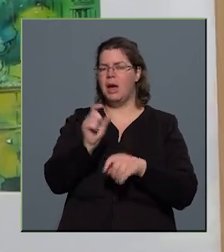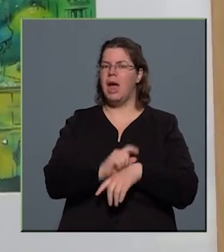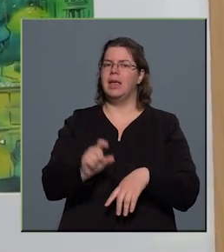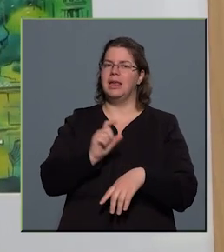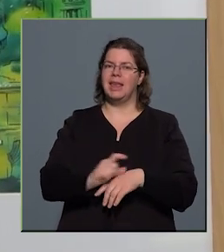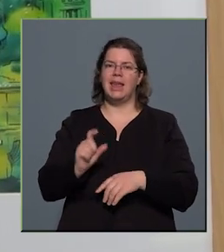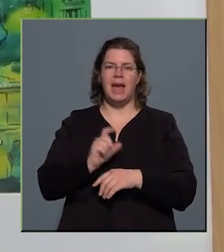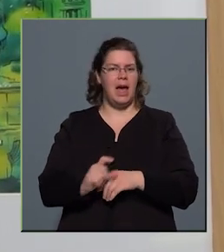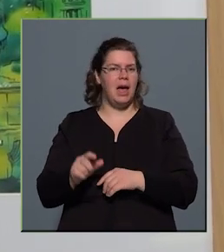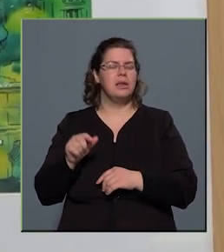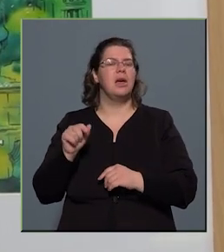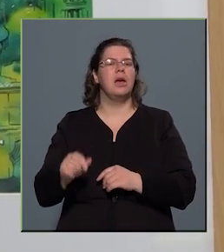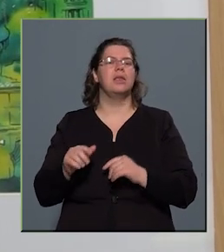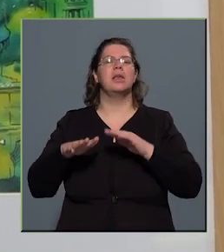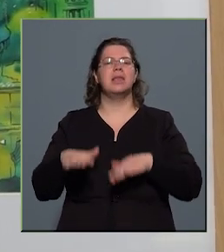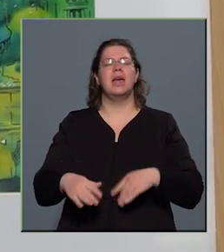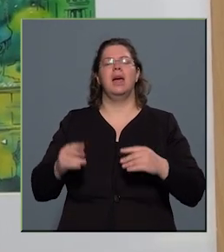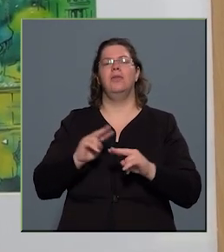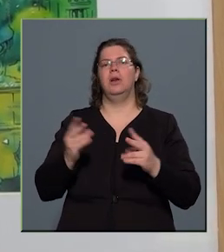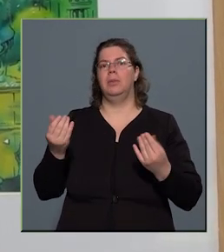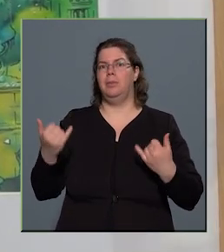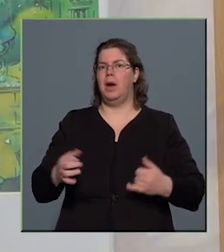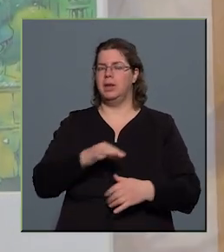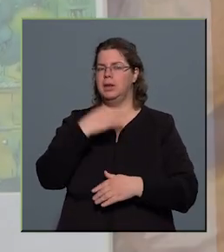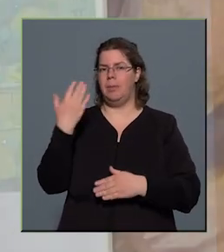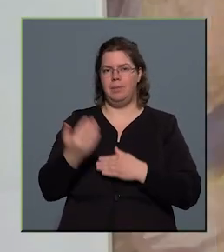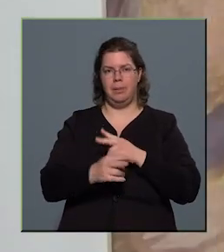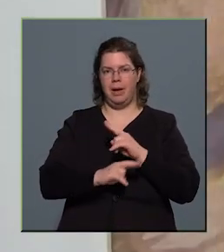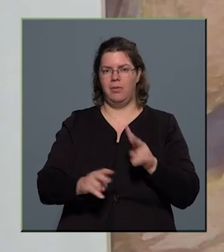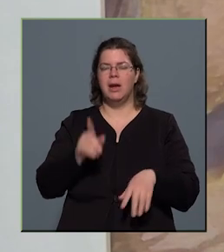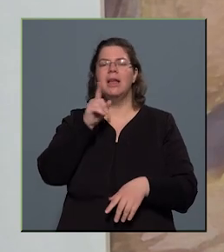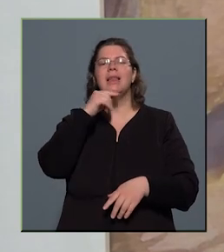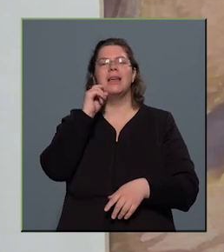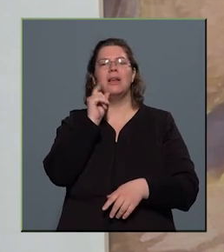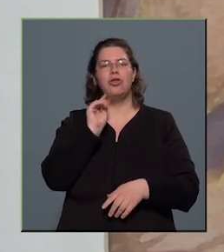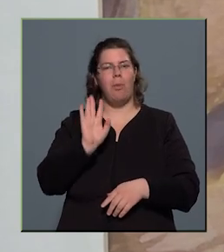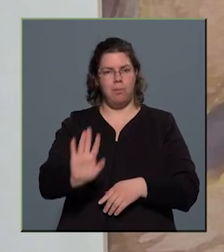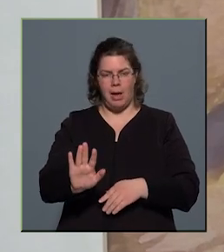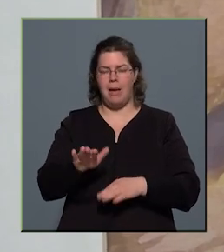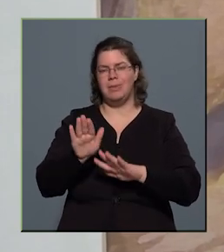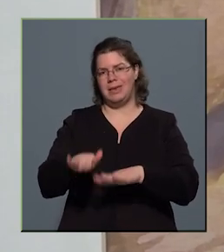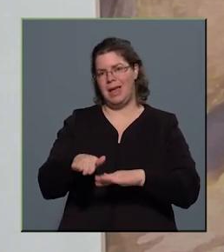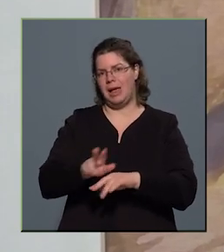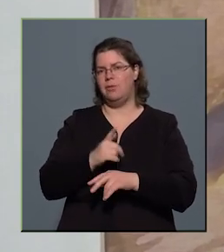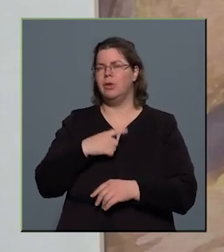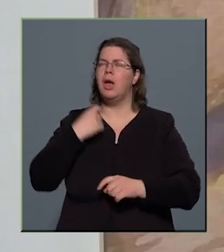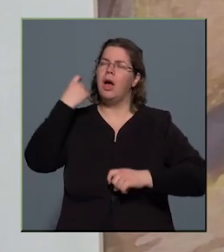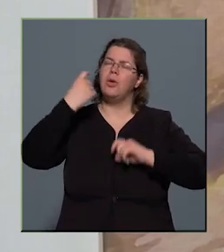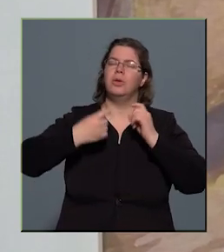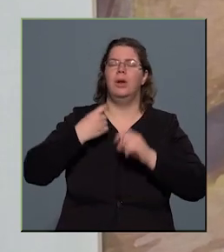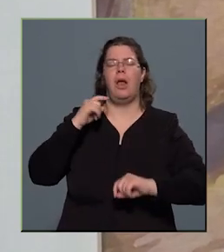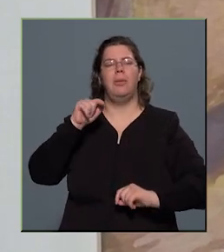az a szék van, ami a mai napig megvan, az édesapám széke volt, és gondolatban ugye azokat az embereket, akiket